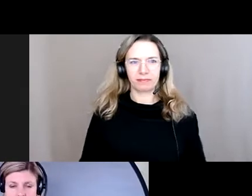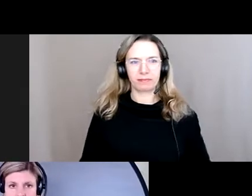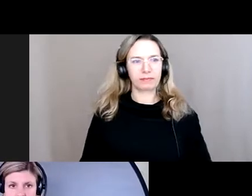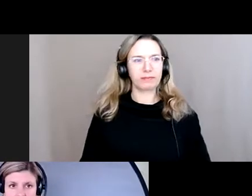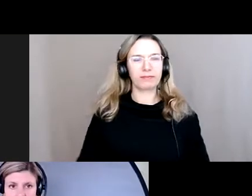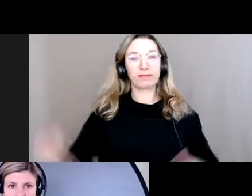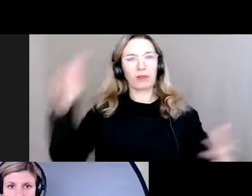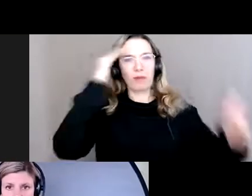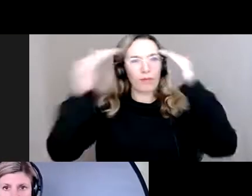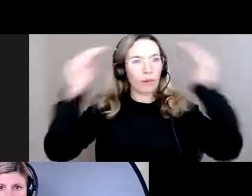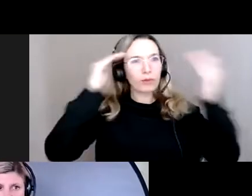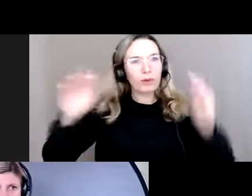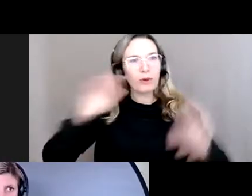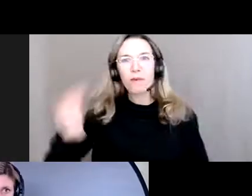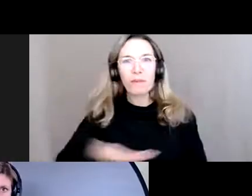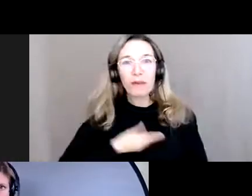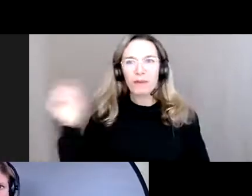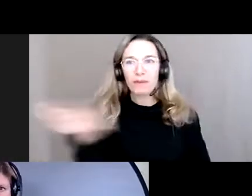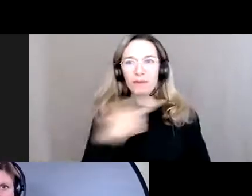Bonjour, bienvenue à tout le monde.